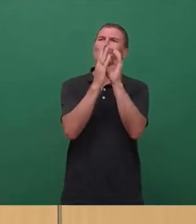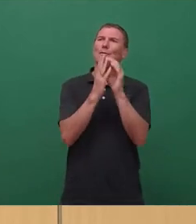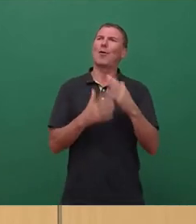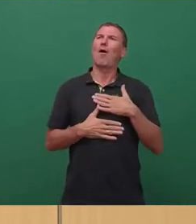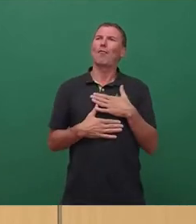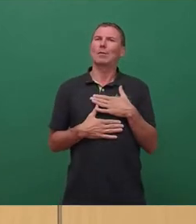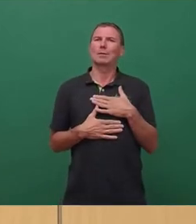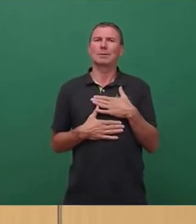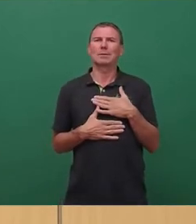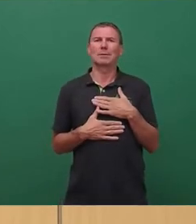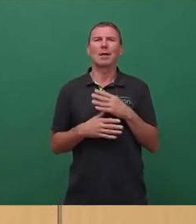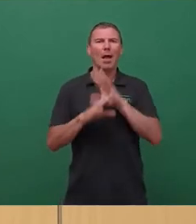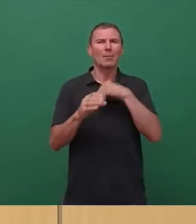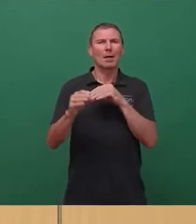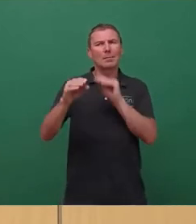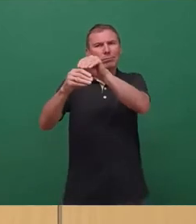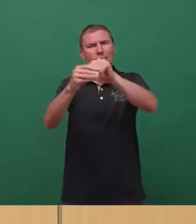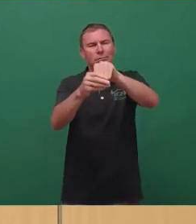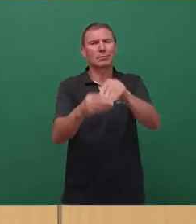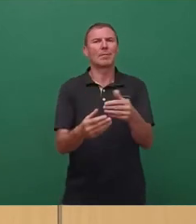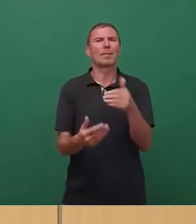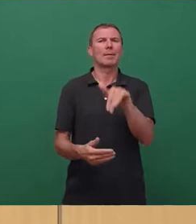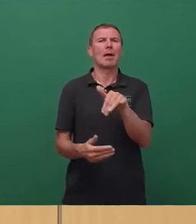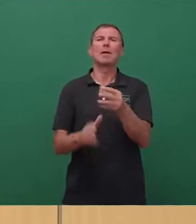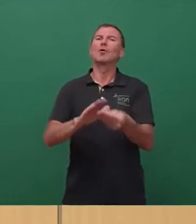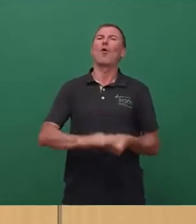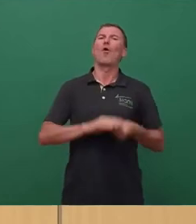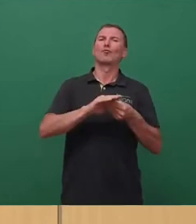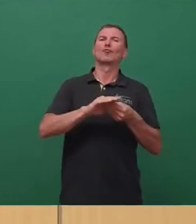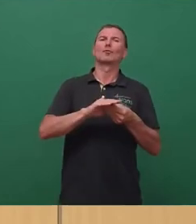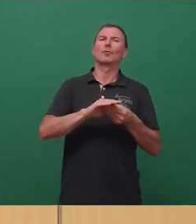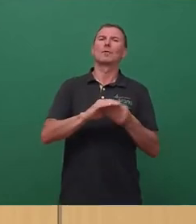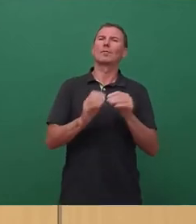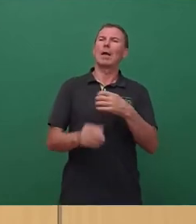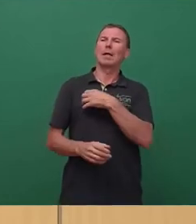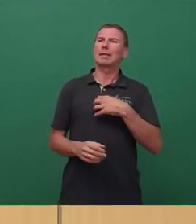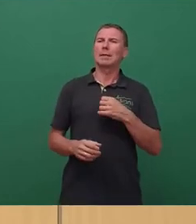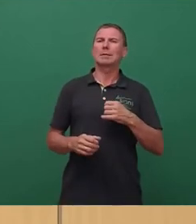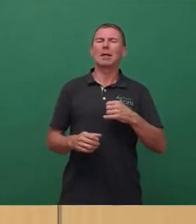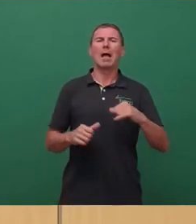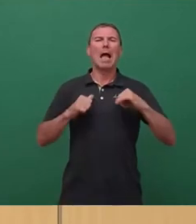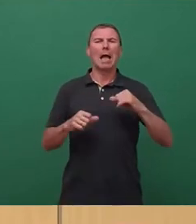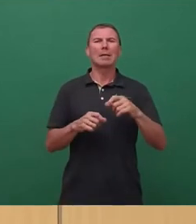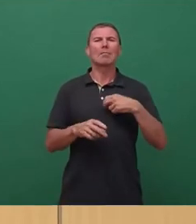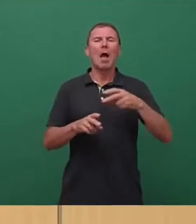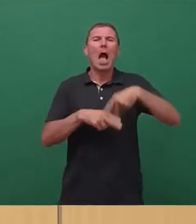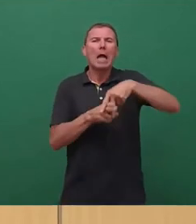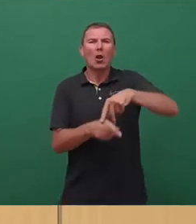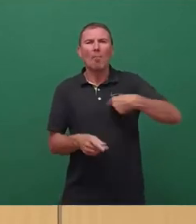Haushalt geschafft haben. Das eine ist die Unterstützung für den Dresdner Rennverein, das heißt für die Galopp-Rennbahn. Da stehen ja